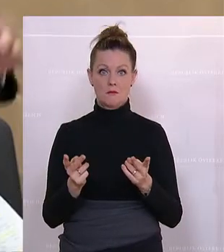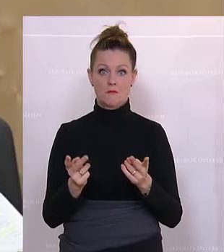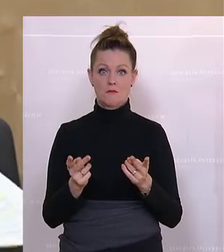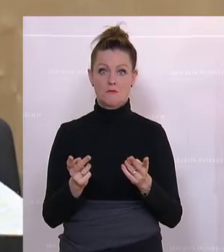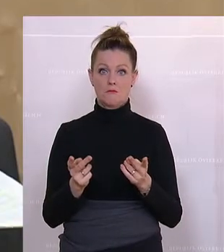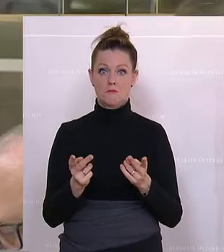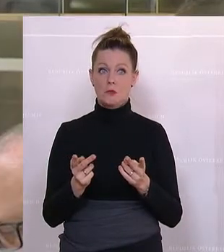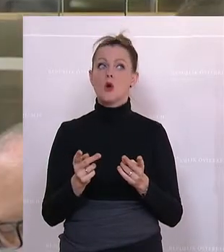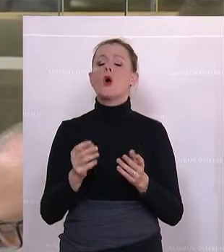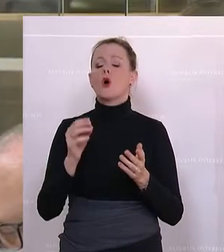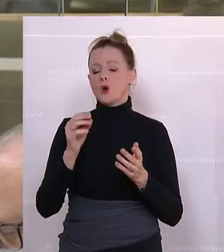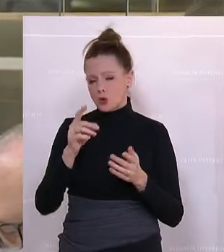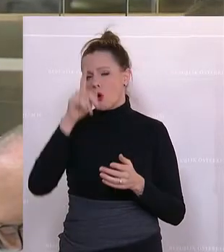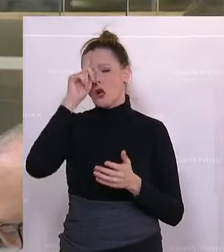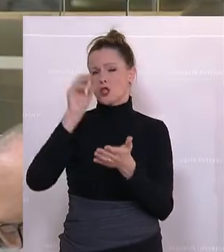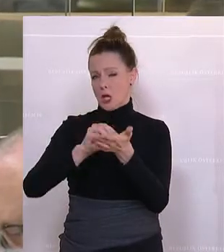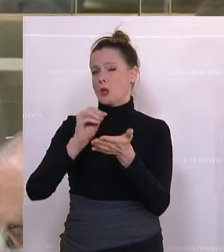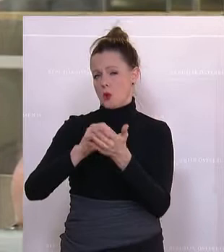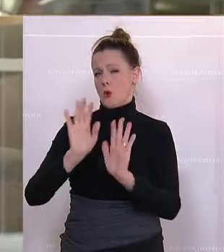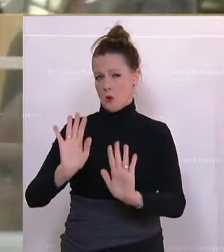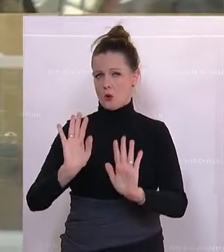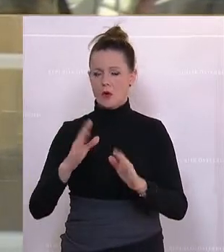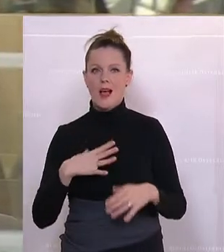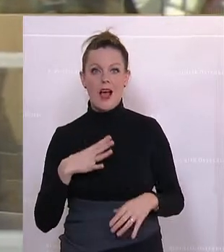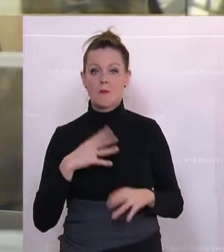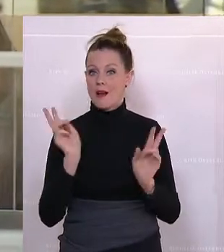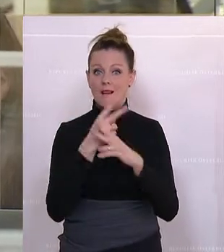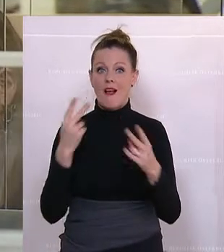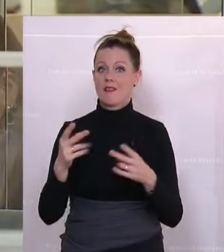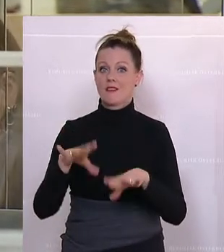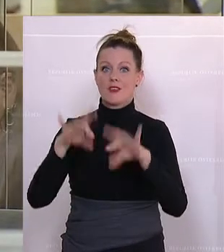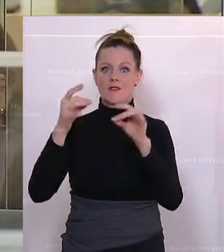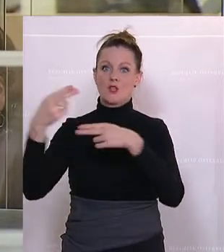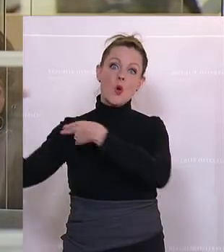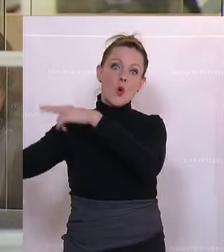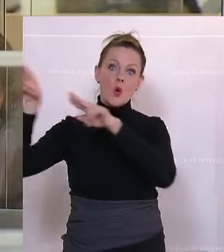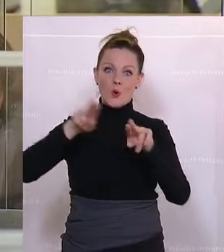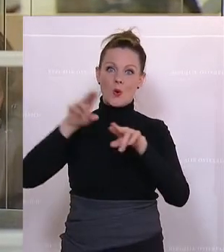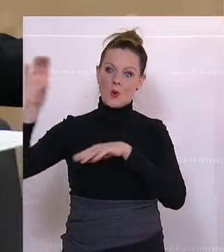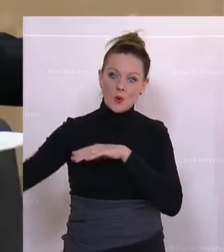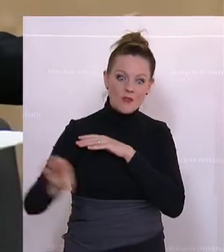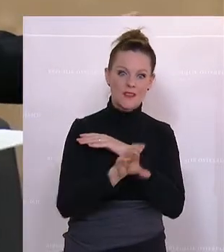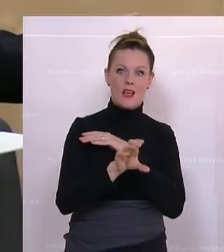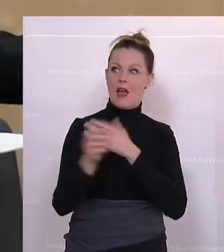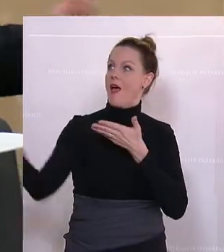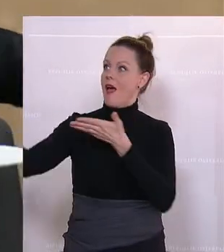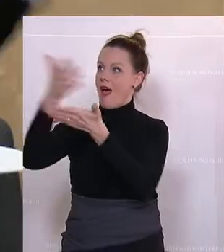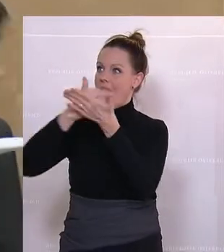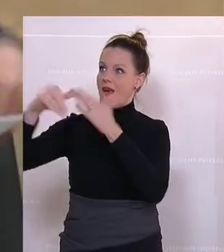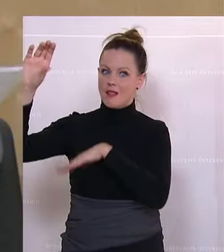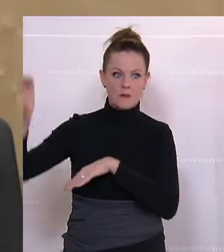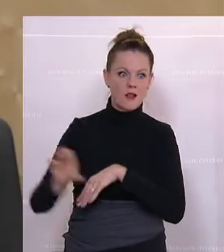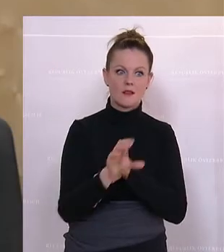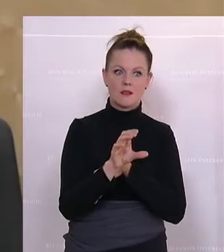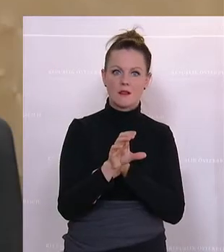Bundesrepublik Deutschland. Aber was Sie dort nicht finden, ist eine Rückverteilung, und zwar zur Gänze der Einnahmen, der Einnahmen